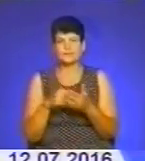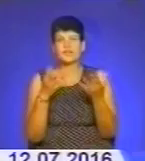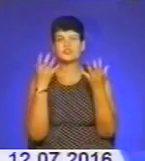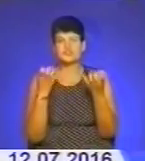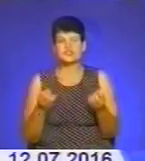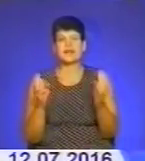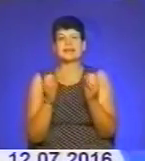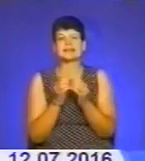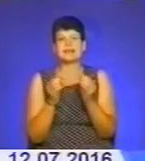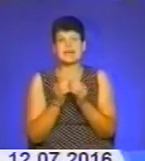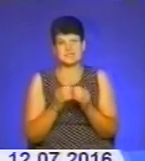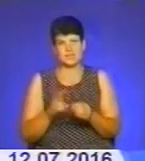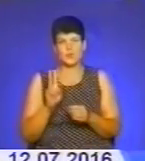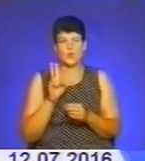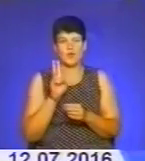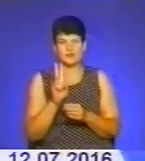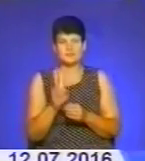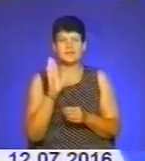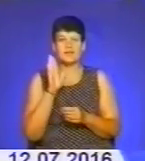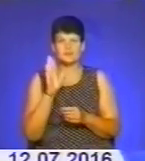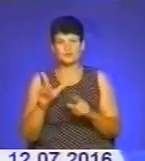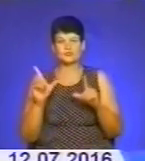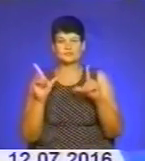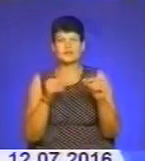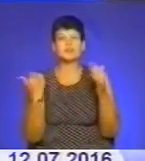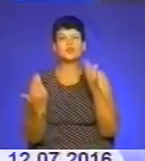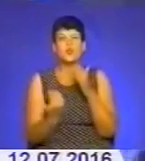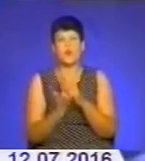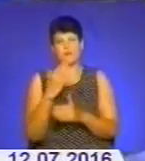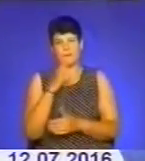тролейбусів-гармошок, які курсуватимуть новими маршрутами.